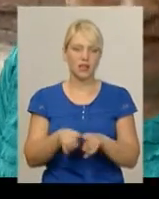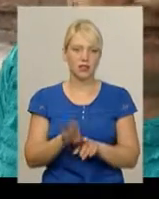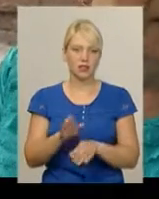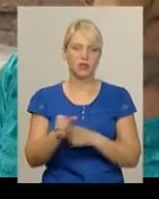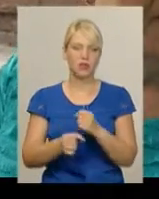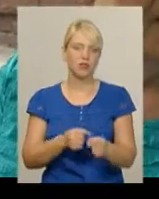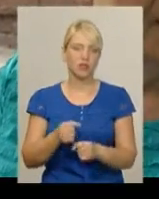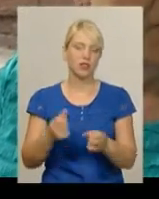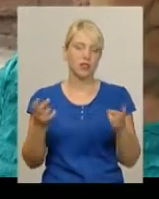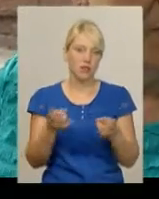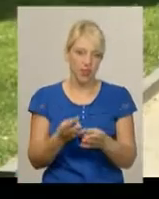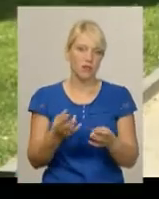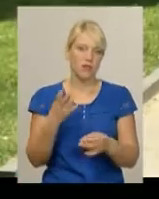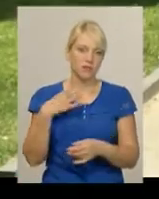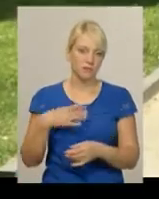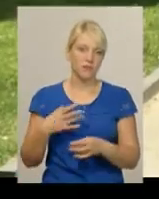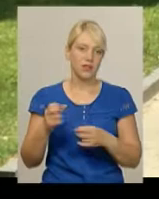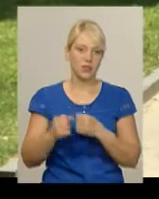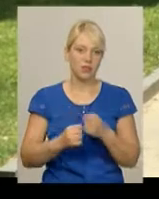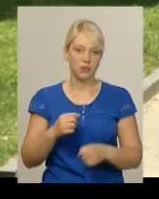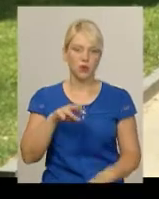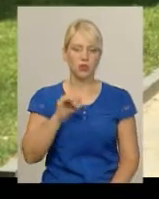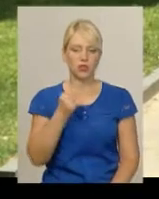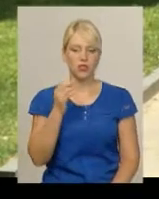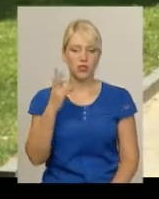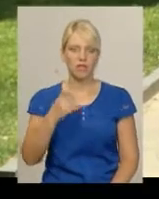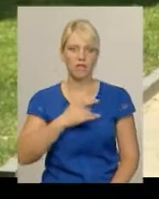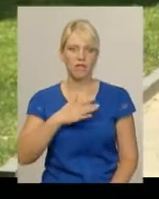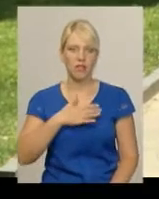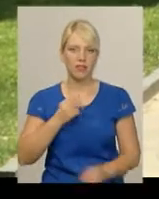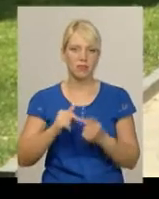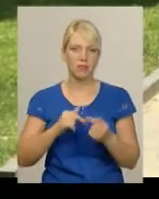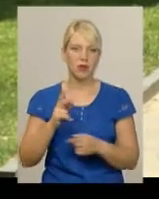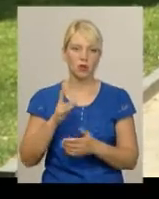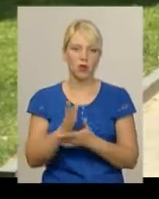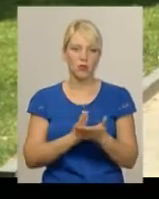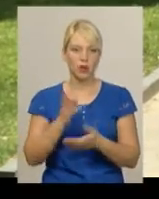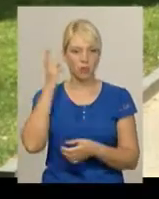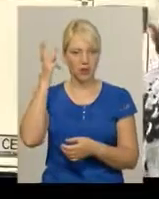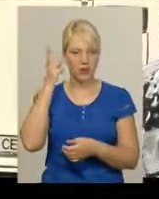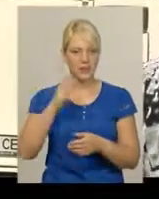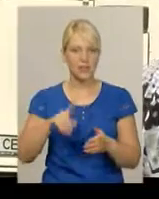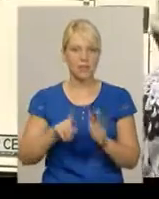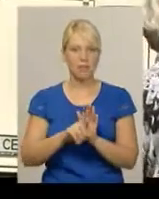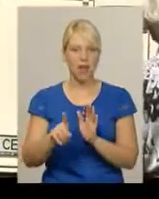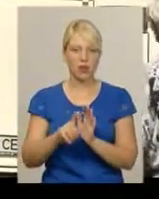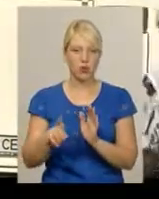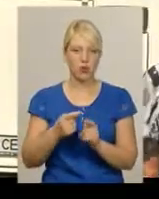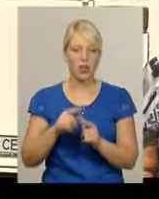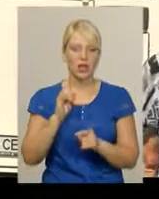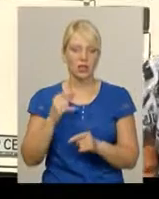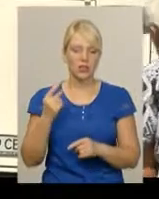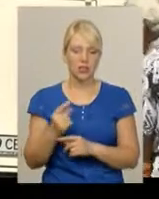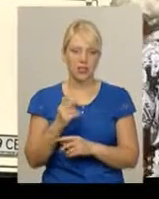треба їхати, значить їдемо. Олександр Мішин – один із приватних перевізників, який обслуговує хмельницькі маршрути. І єдиний в обласному